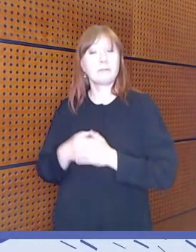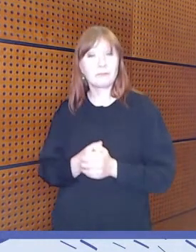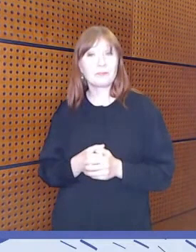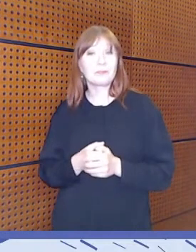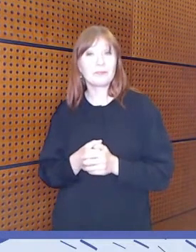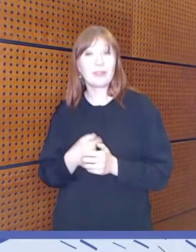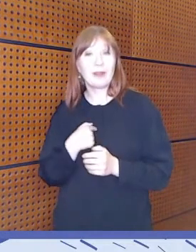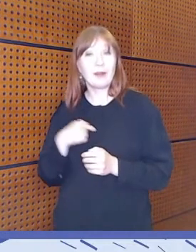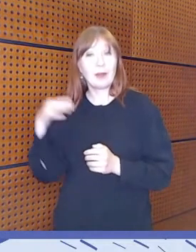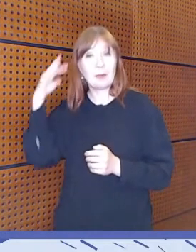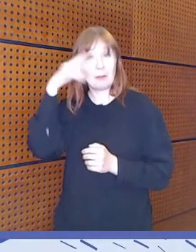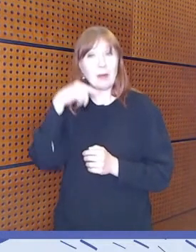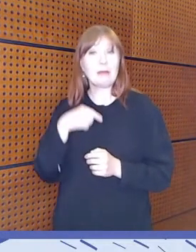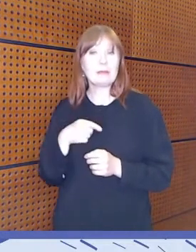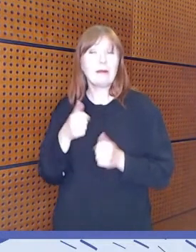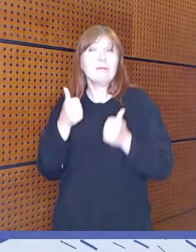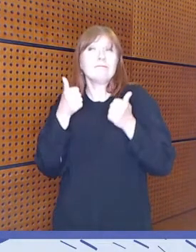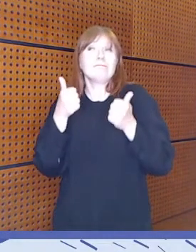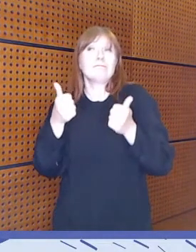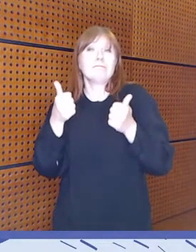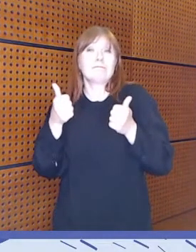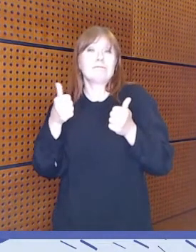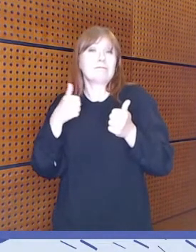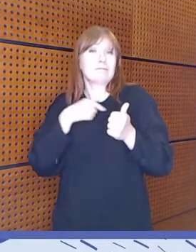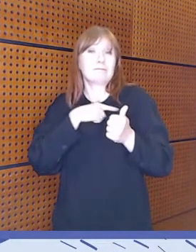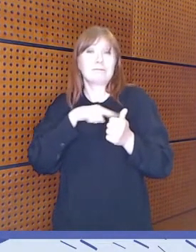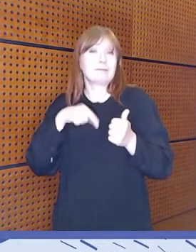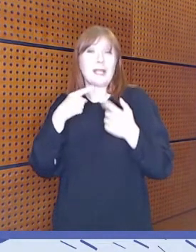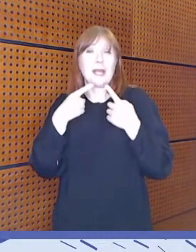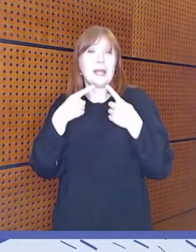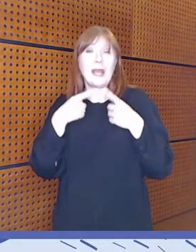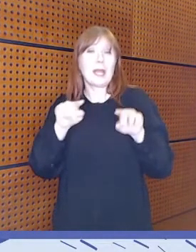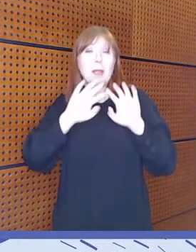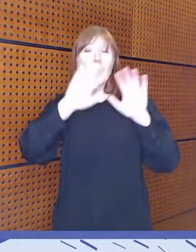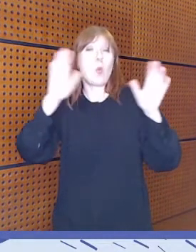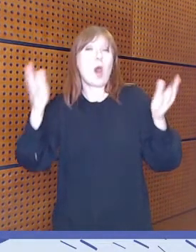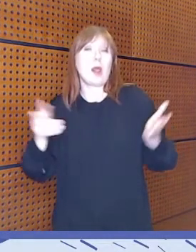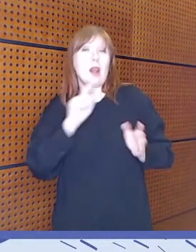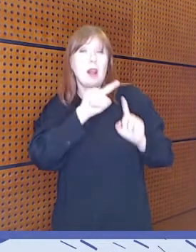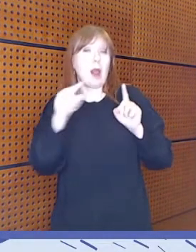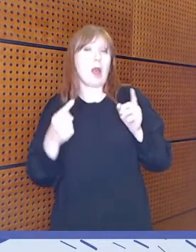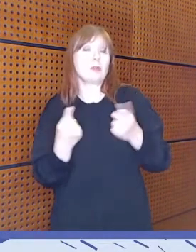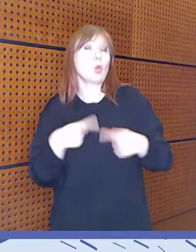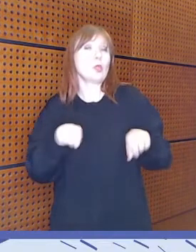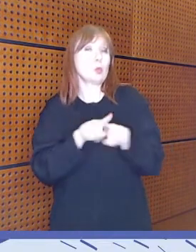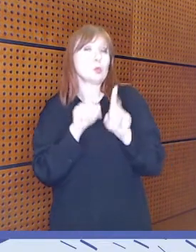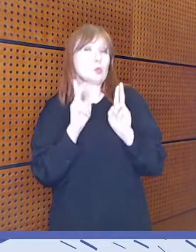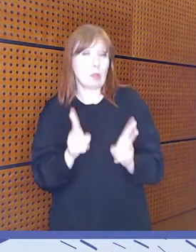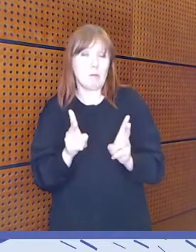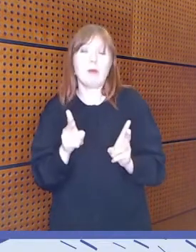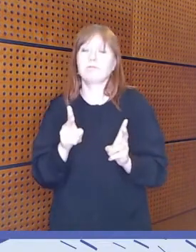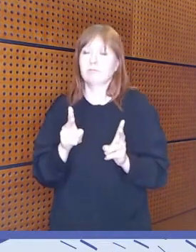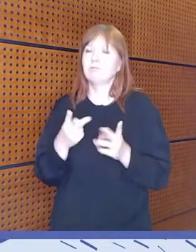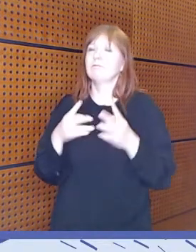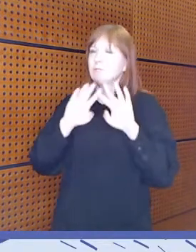että tuohon kun päästäisiin eri puolilla, niin maailma olisi parempi paikka. Kiitos.